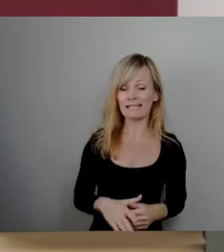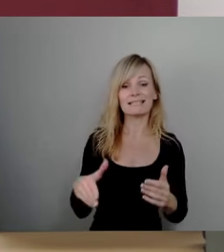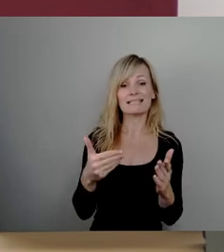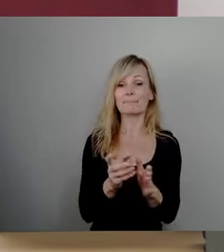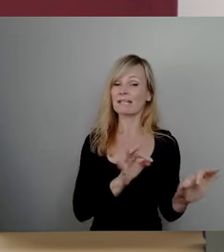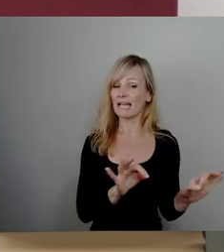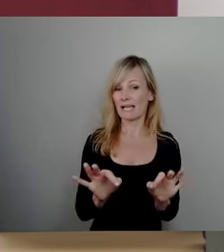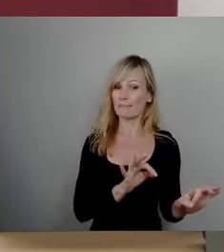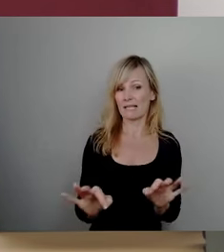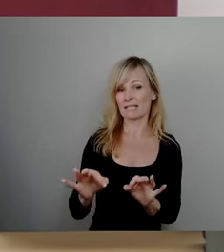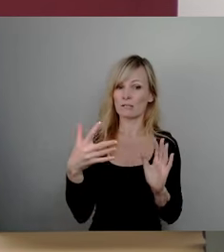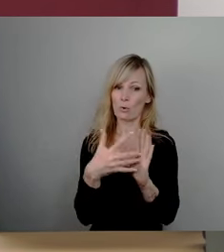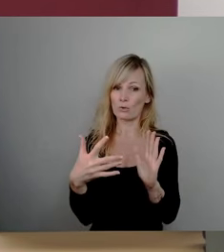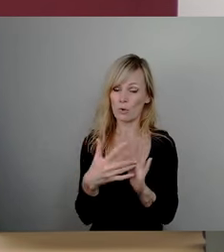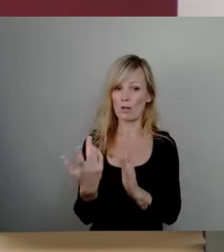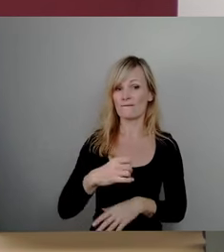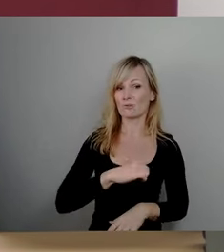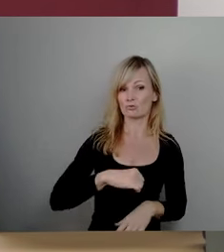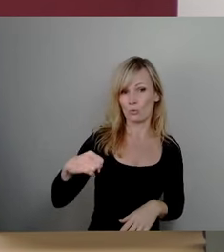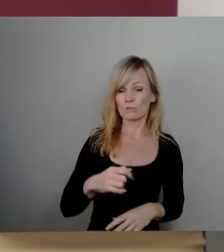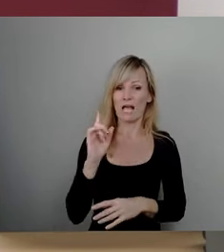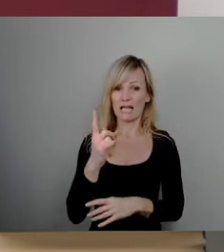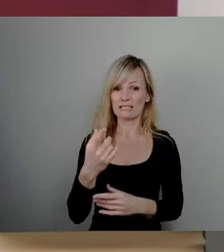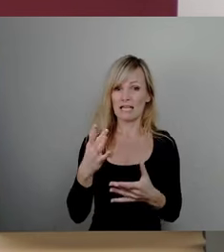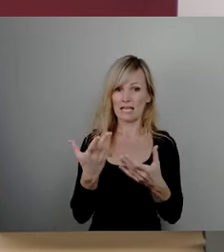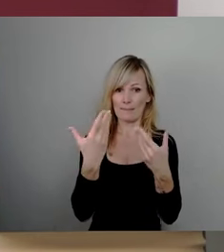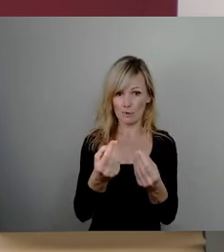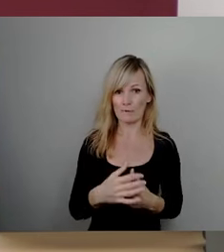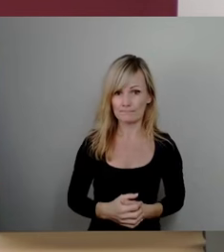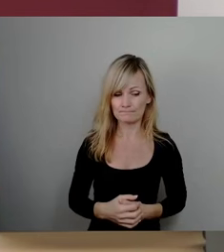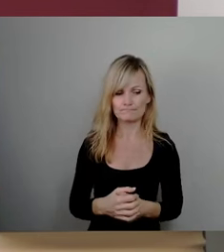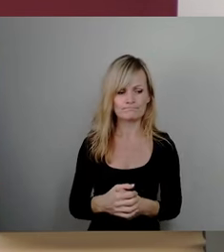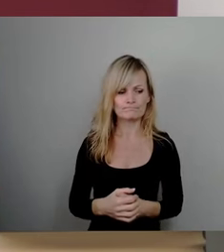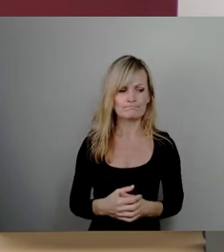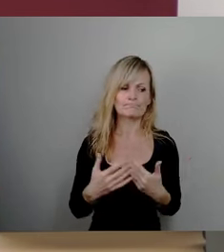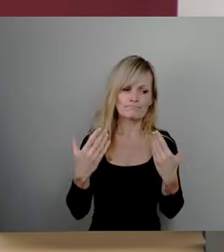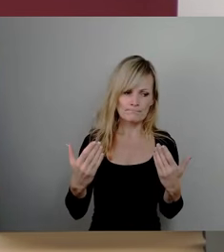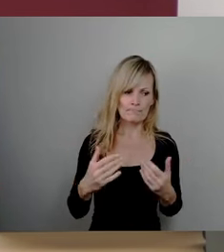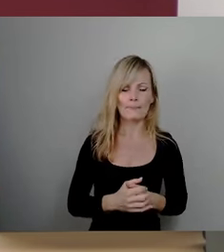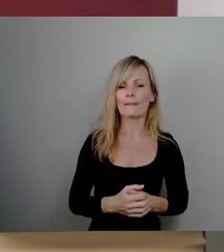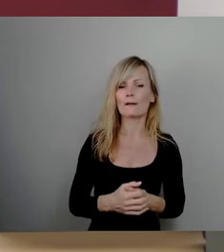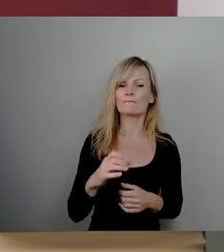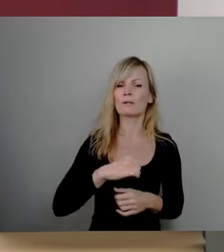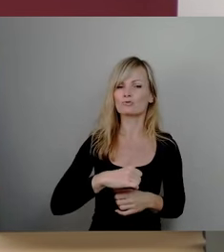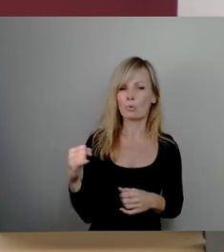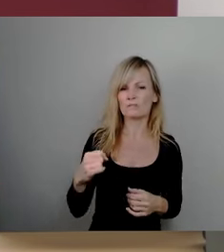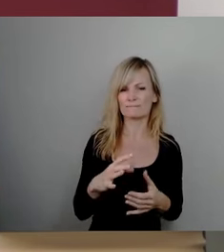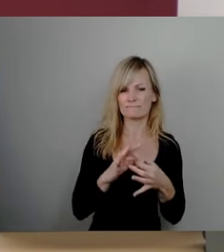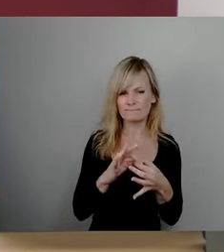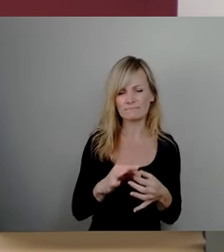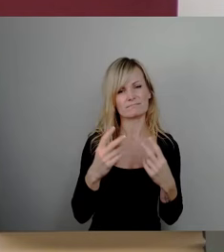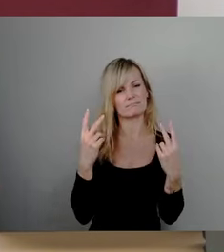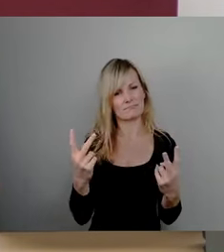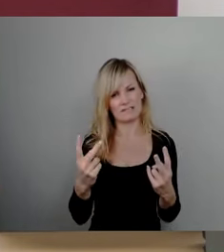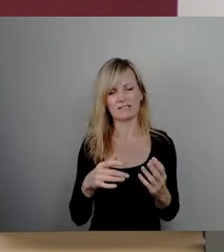Kontrollen und Verstöße, die zur Anzeige gebracht werden. Zur Ahndung der Verstöße ist es natürlich wichtig, die Verursacher wirklich zu